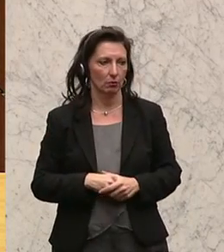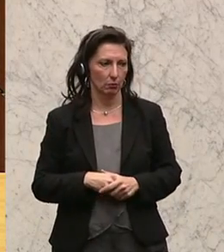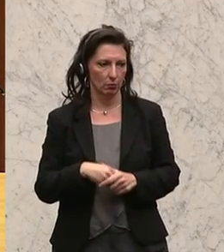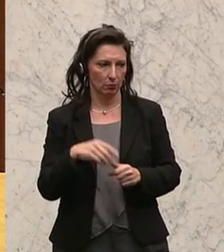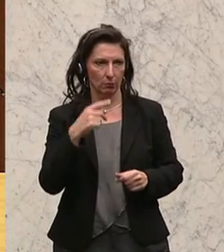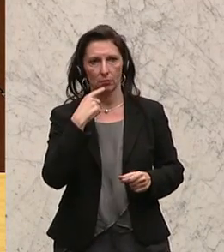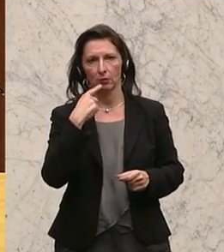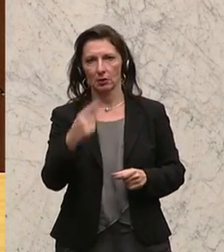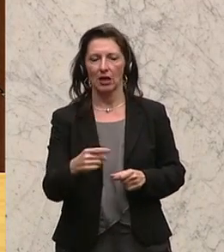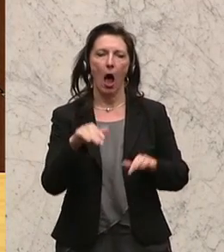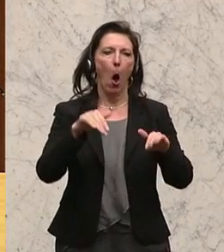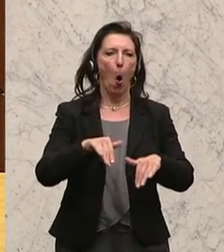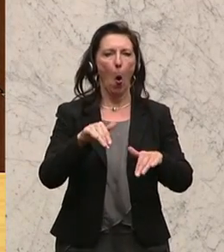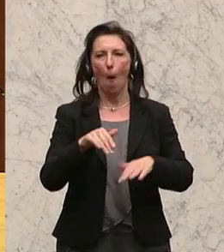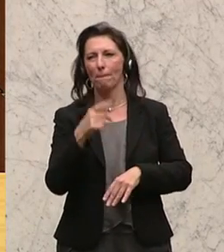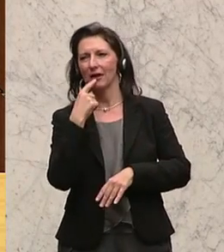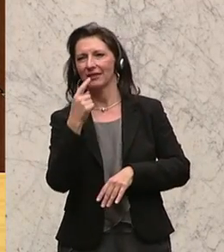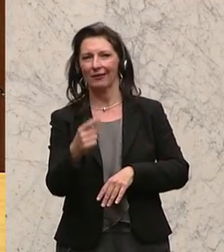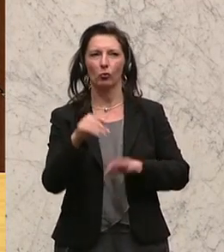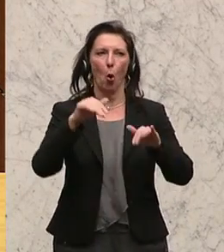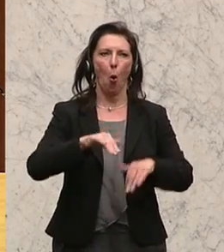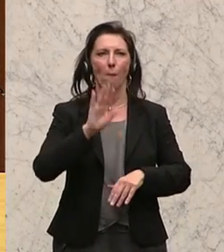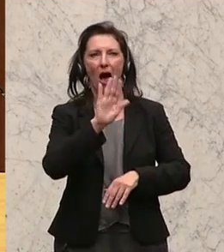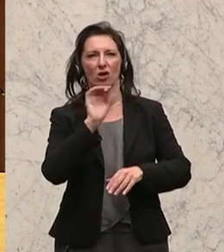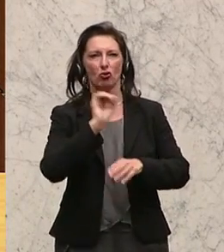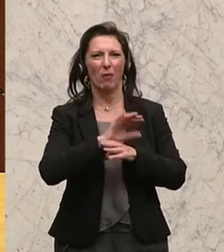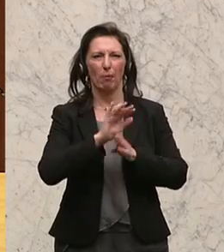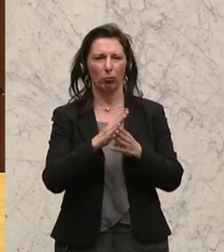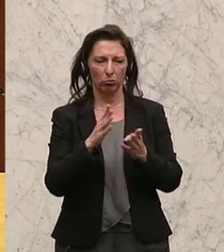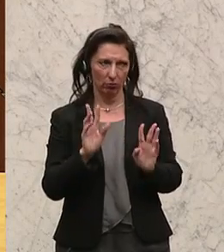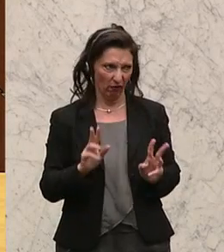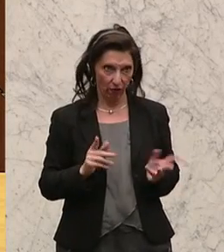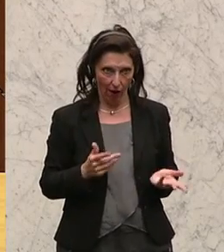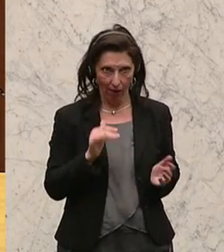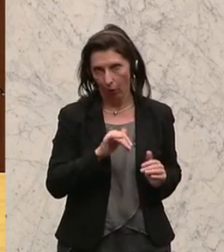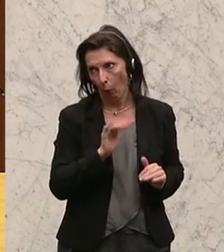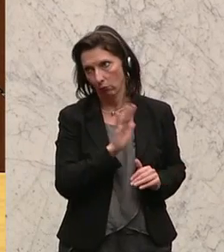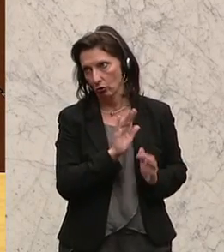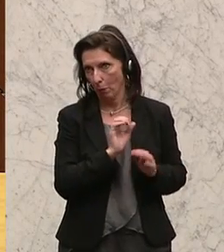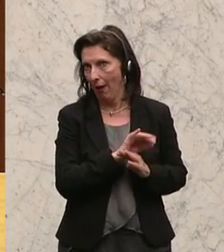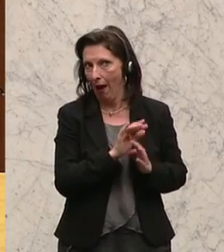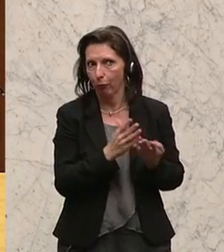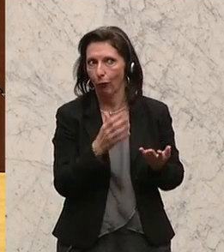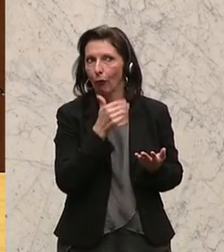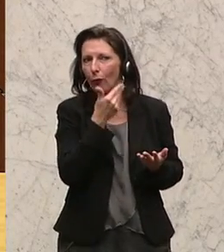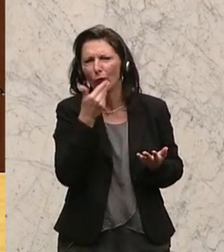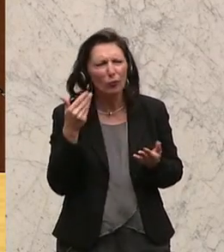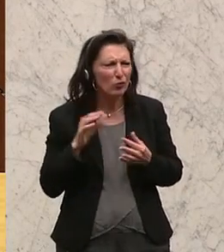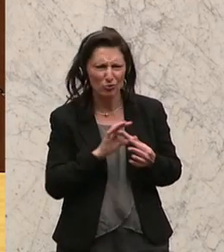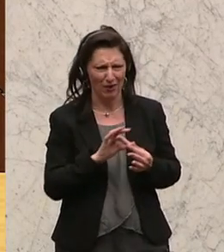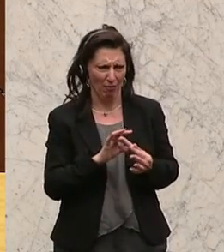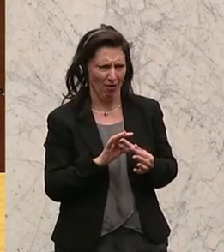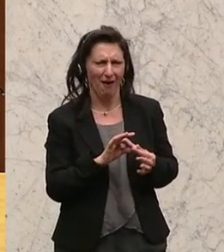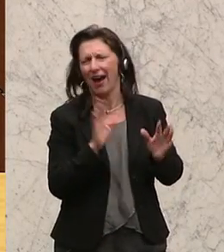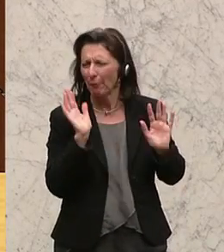hat und das Sparbuch der Oma, obwohl das Sparbuch der Oma mit dem überhaupt nichts zu tun hatte, sei es drum. Schließlich und endlich